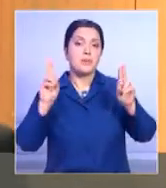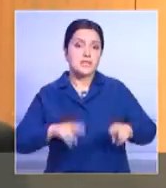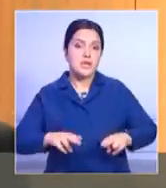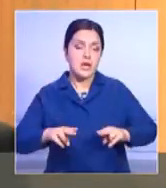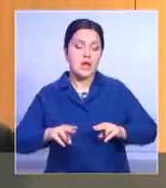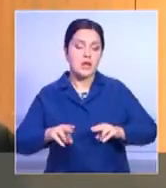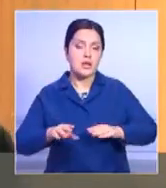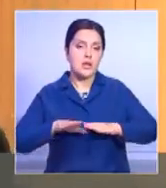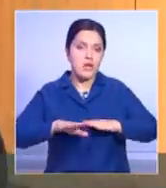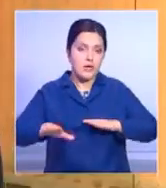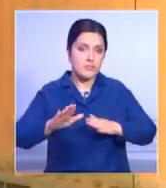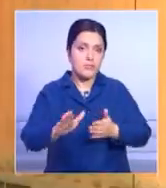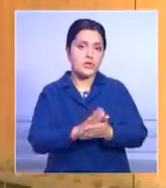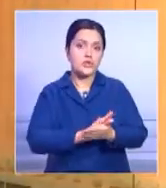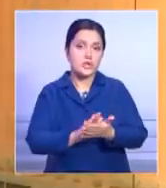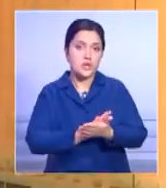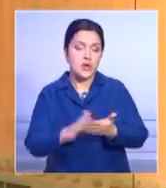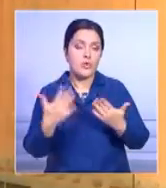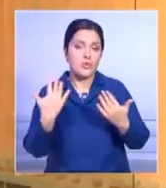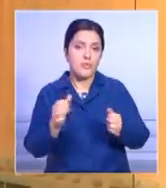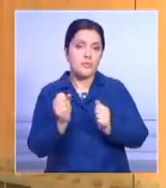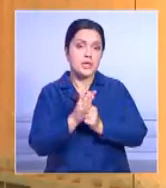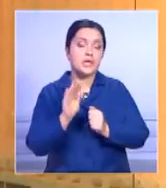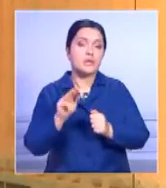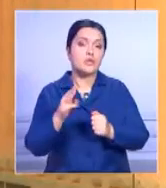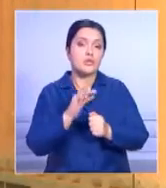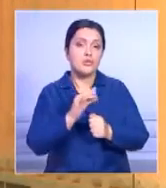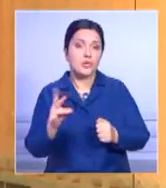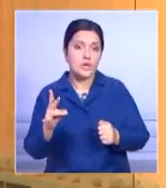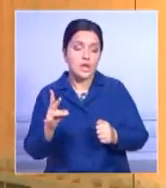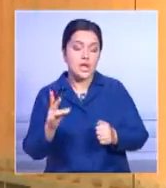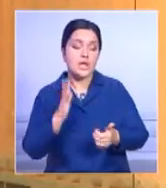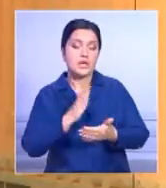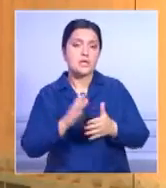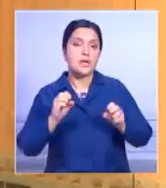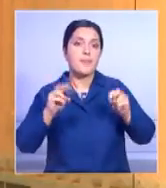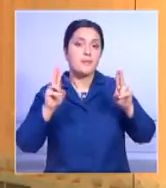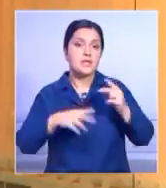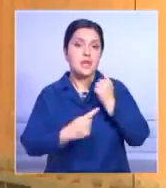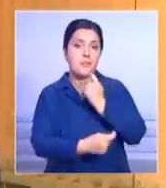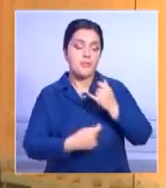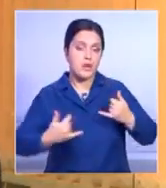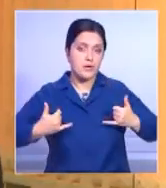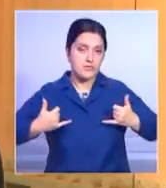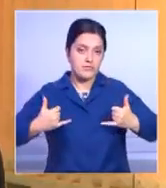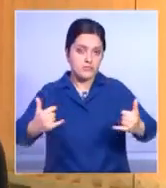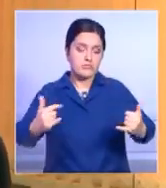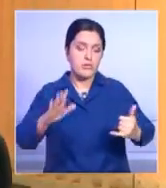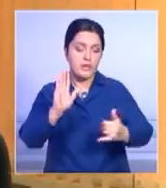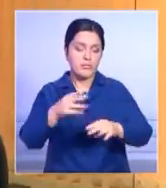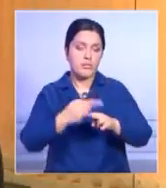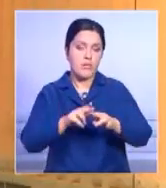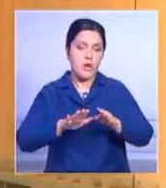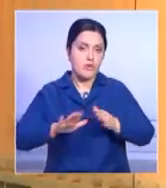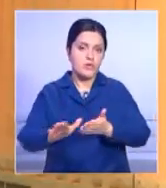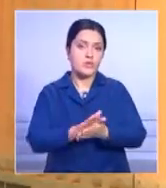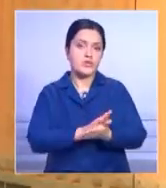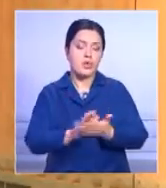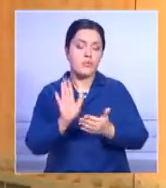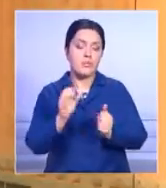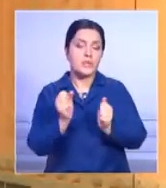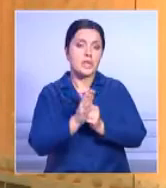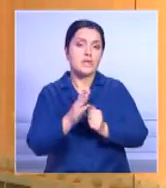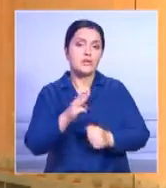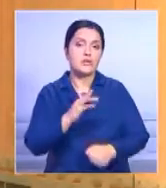Это песко-соляная смесь 15 тысяч тонн. Также бишофит – это материал для посыпки тротуаров площадей в количестве 15 тонн.